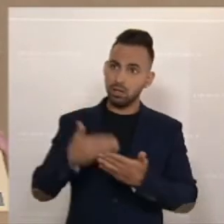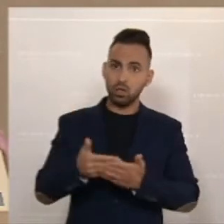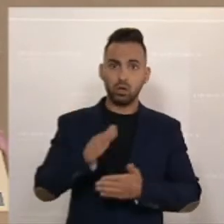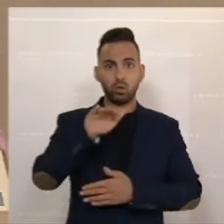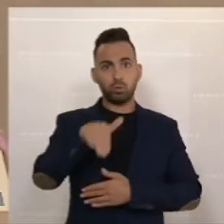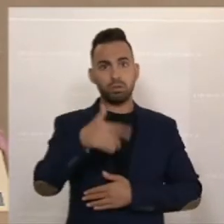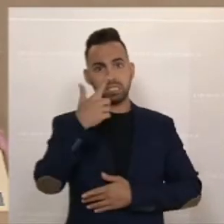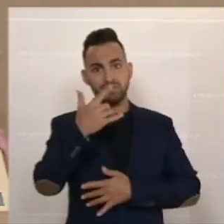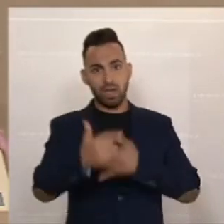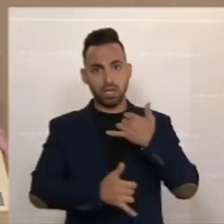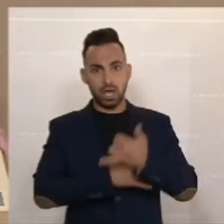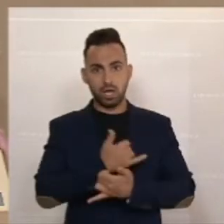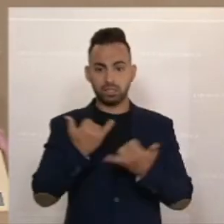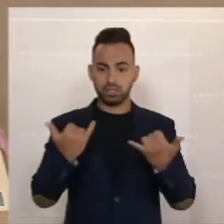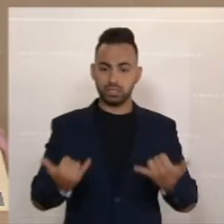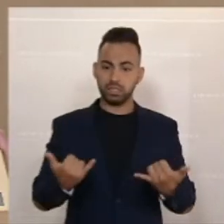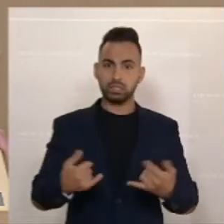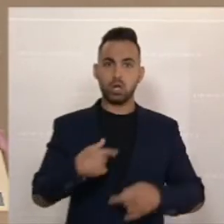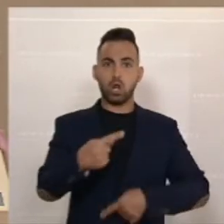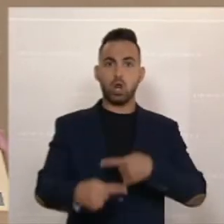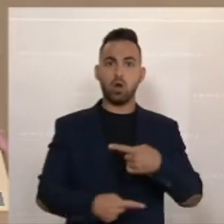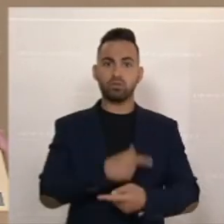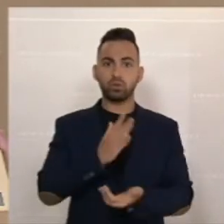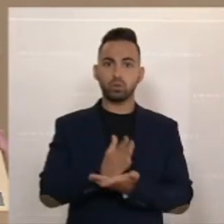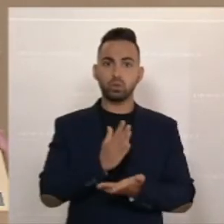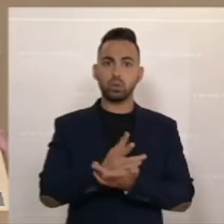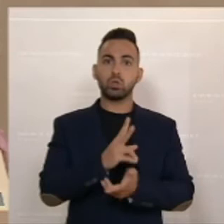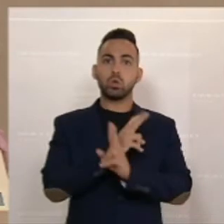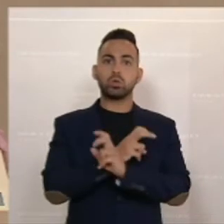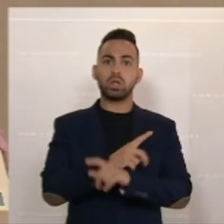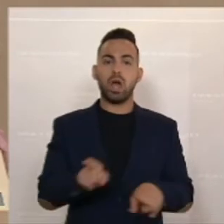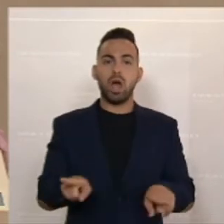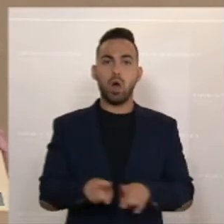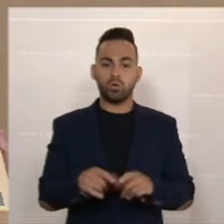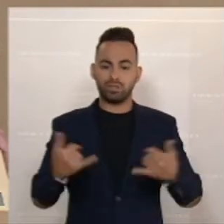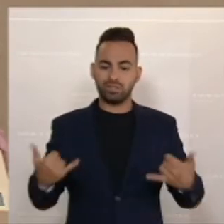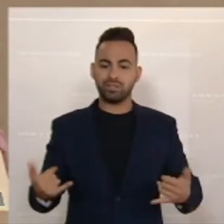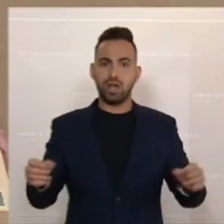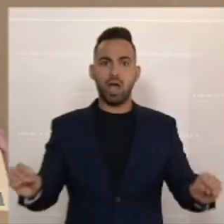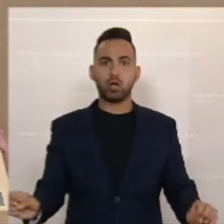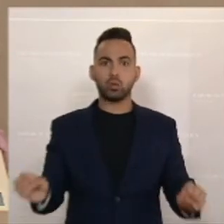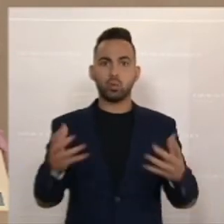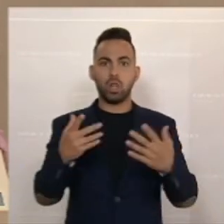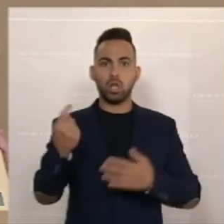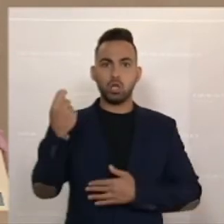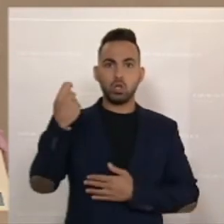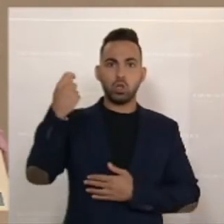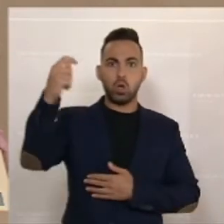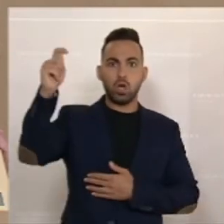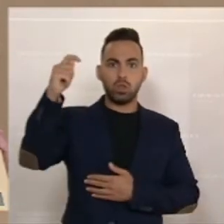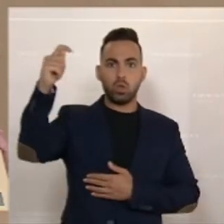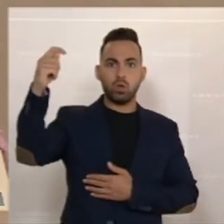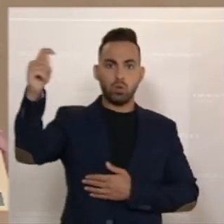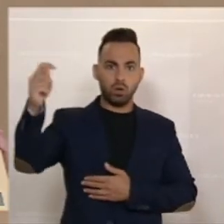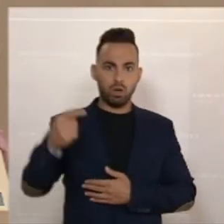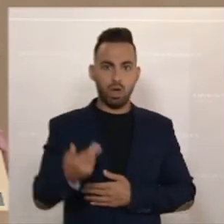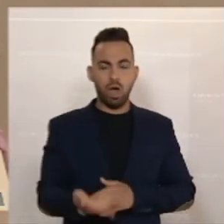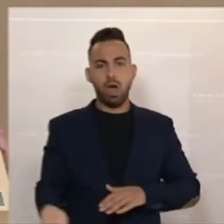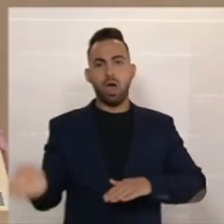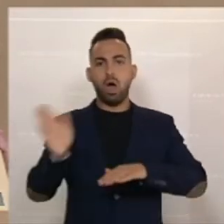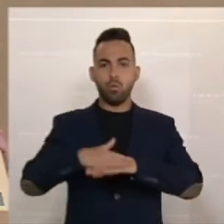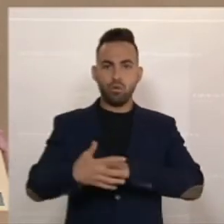Jahren in Österreich haben. Und die aktuelle Teuerung macht es nicht leichter, verstärken diese